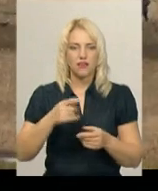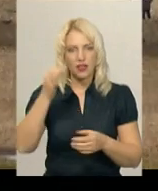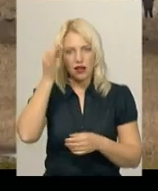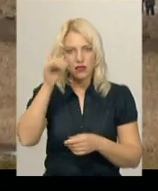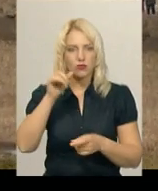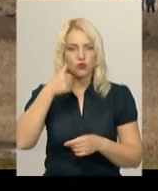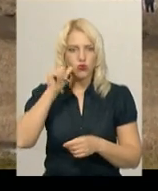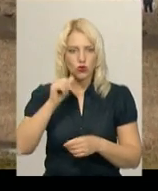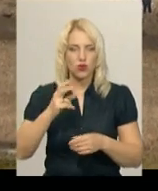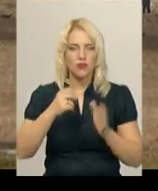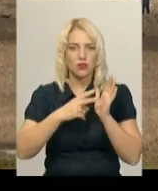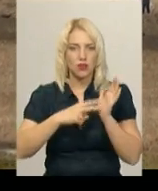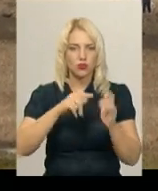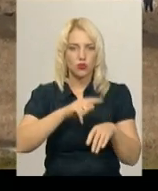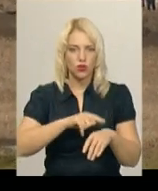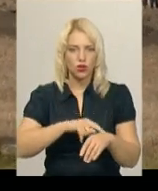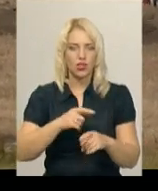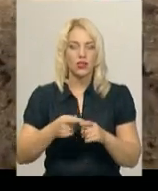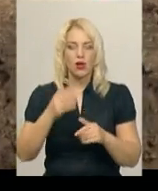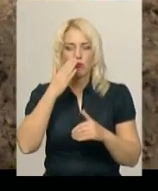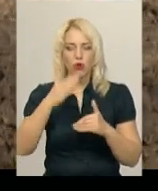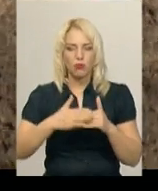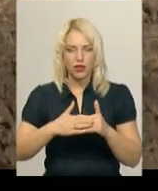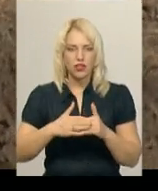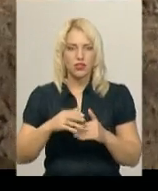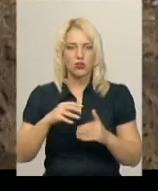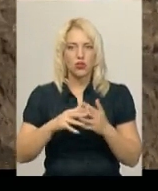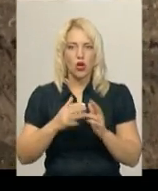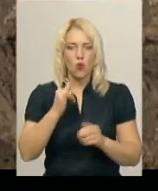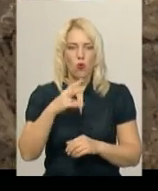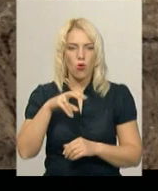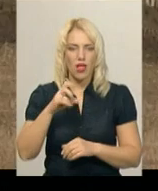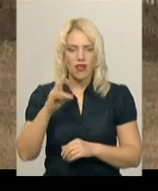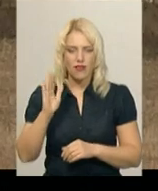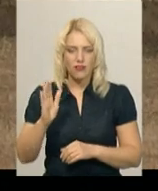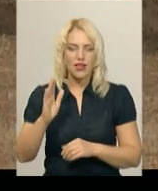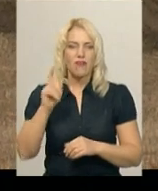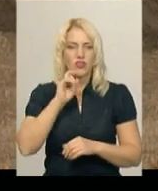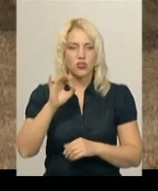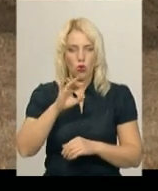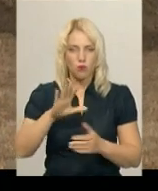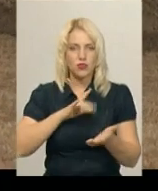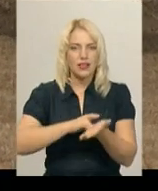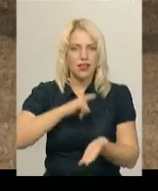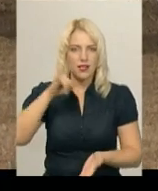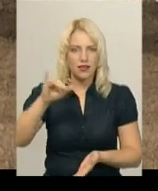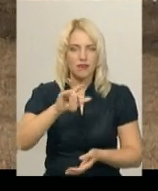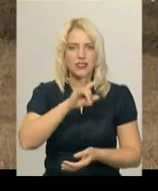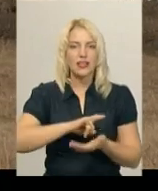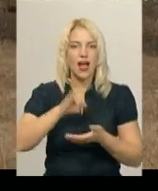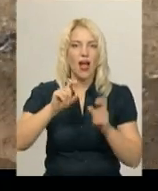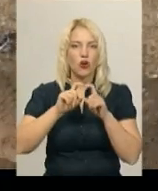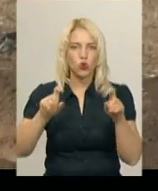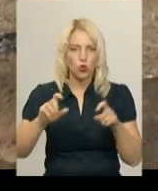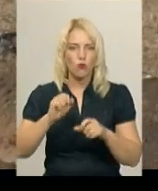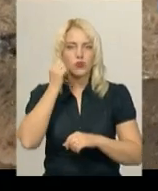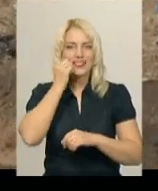вчора близько 17-ї години поблизу населеного пункту Уланів Вінницької області. Злетів він за аеродрому у Старокостянтиної,